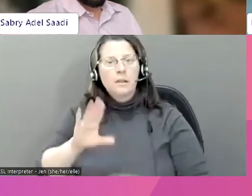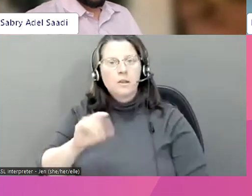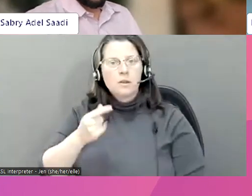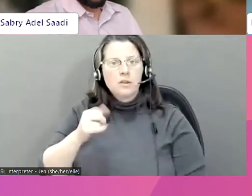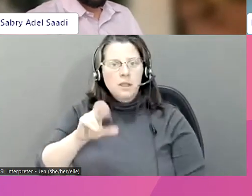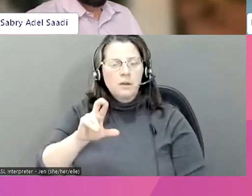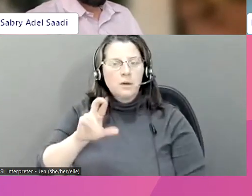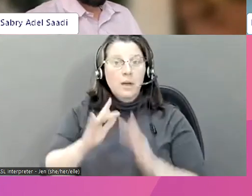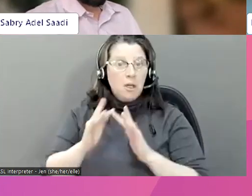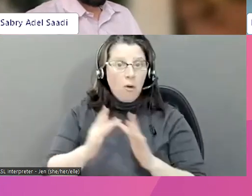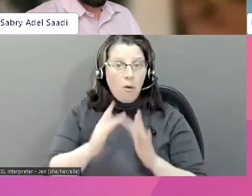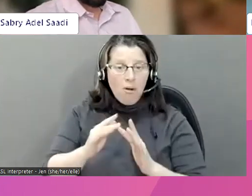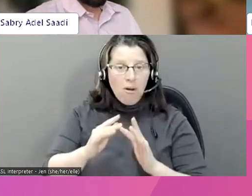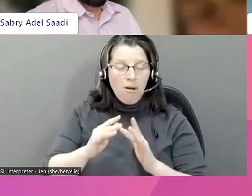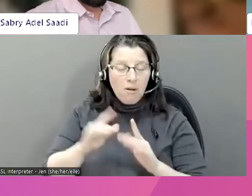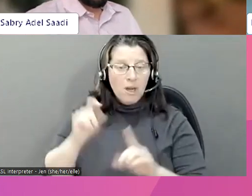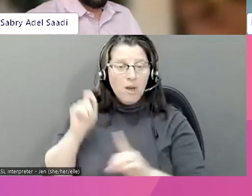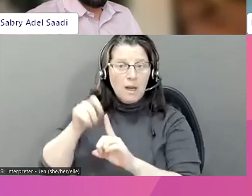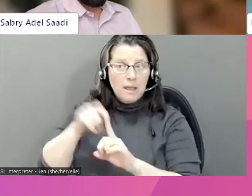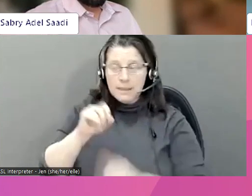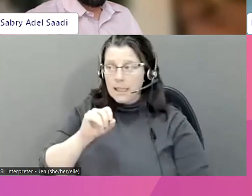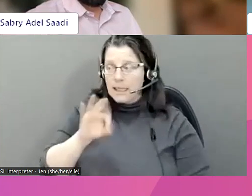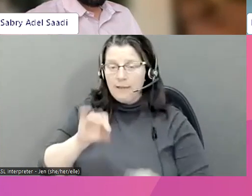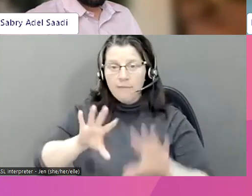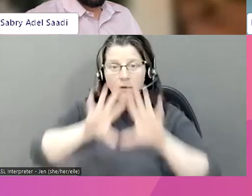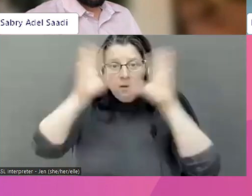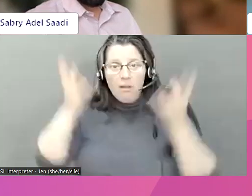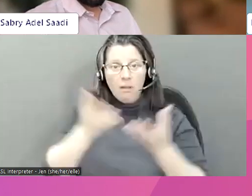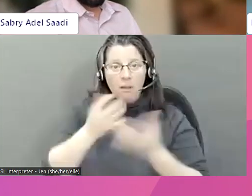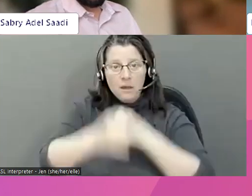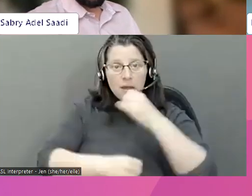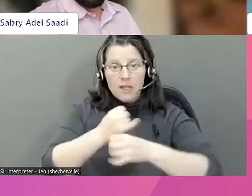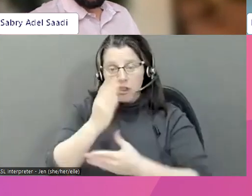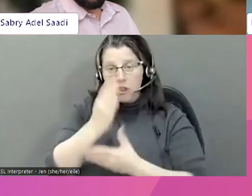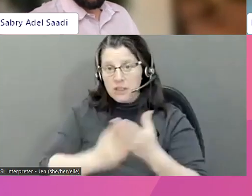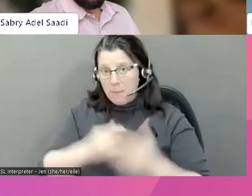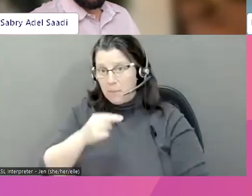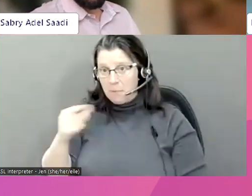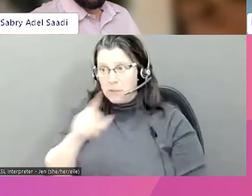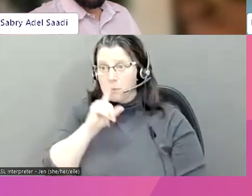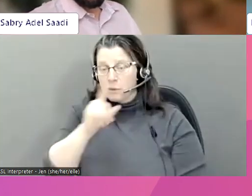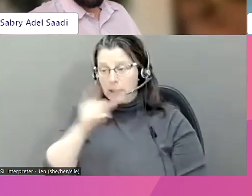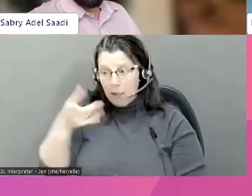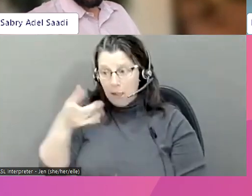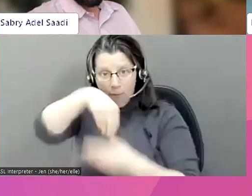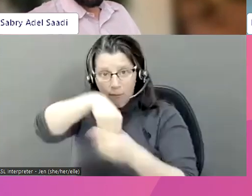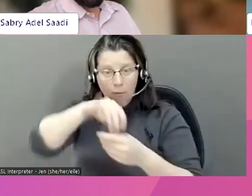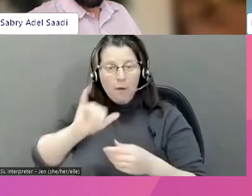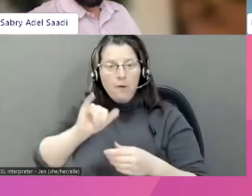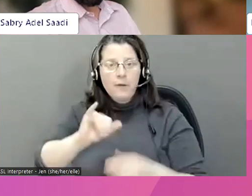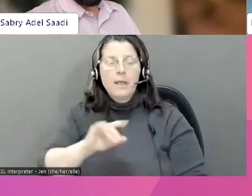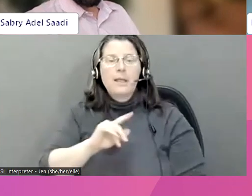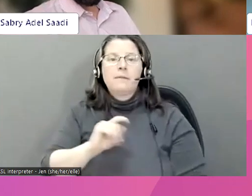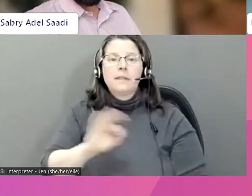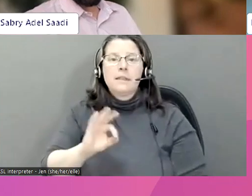raison de la VFSFT et du rassurement en ligne. Et à l'international, certains gouvernements vont faire de